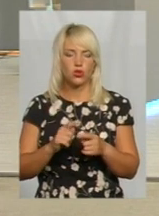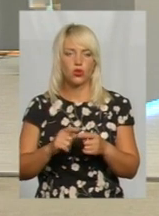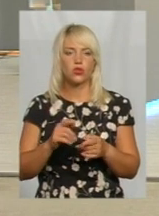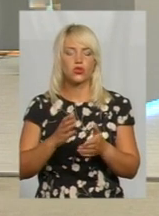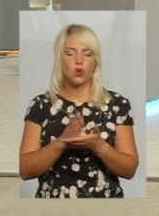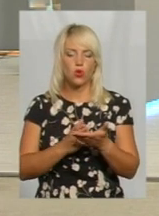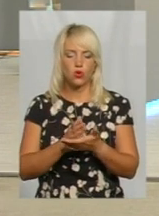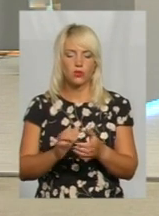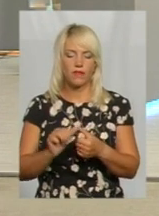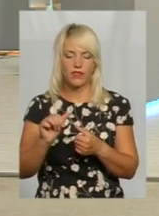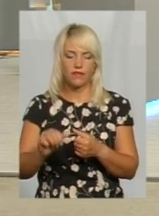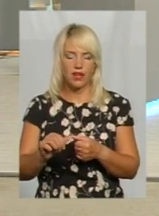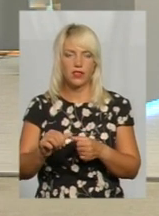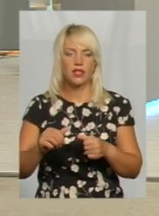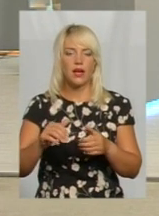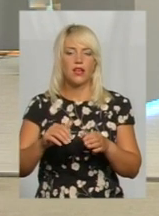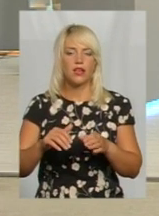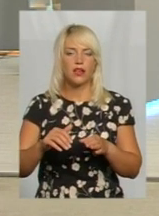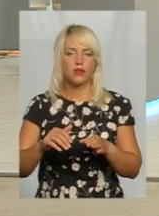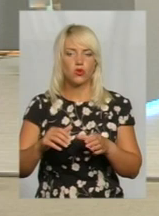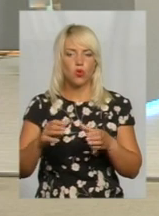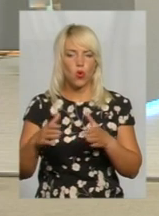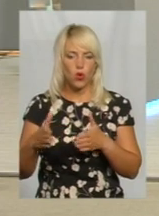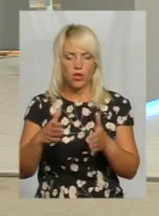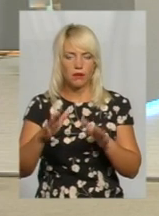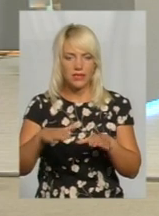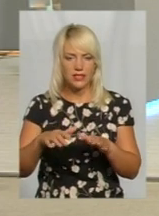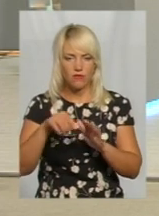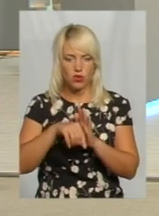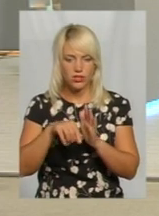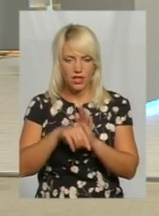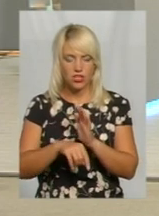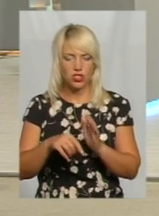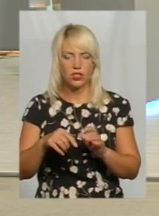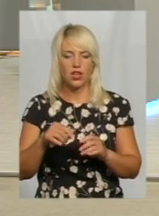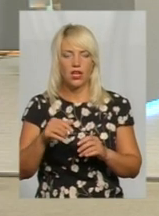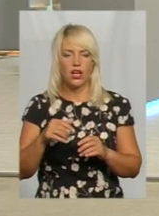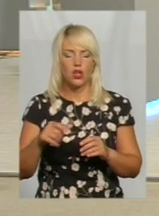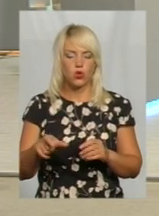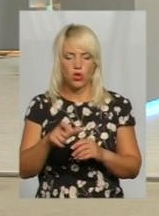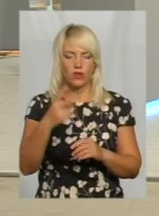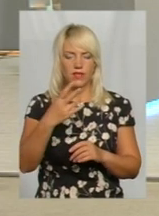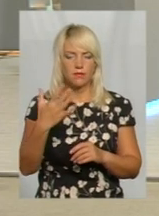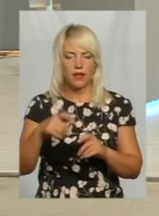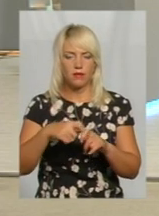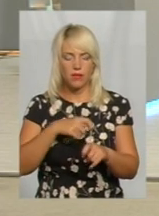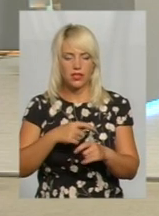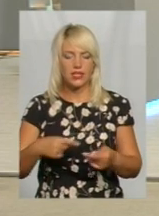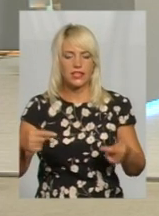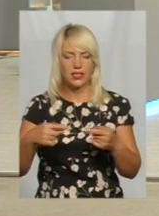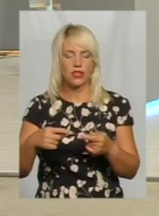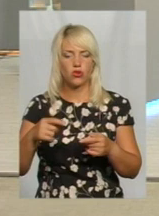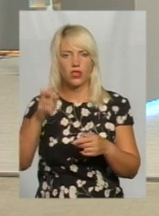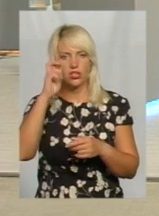загальномісцевого значення 4-ї категорії 25 метрів, то, згідно державних будівельних норм,